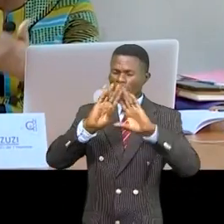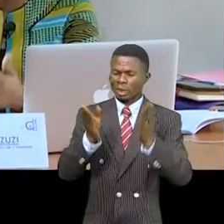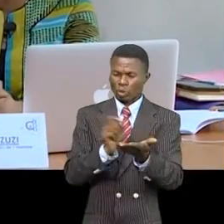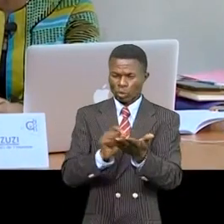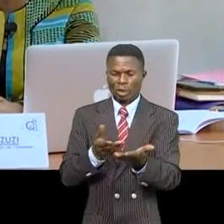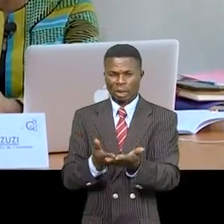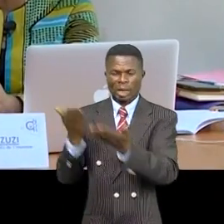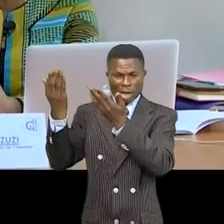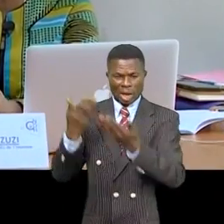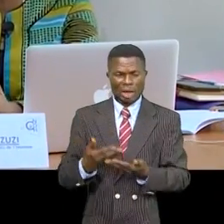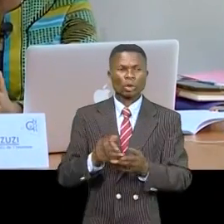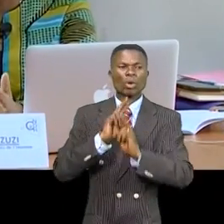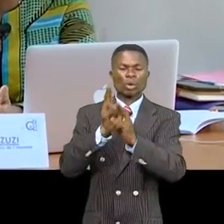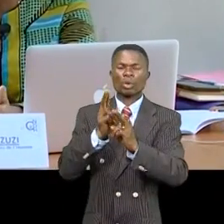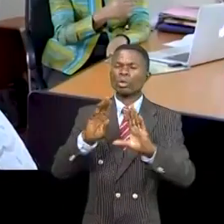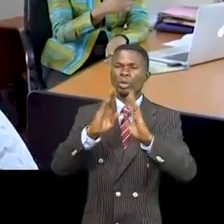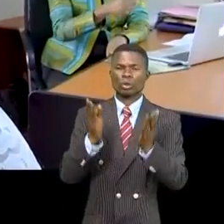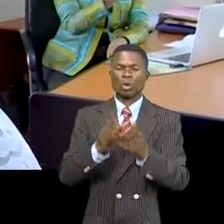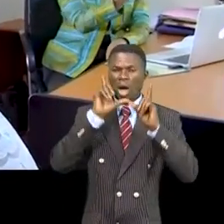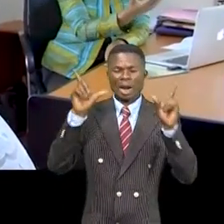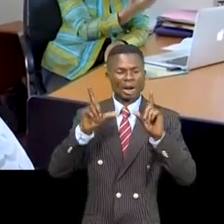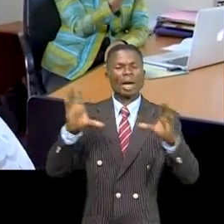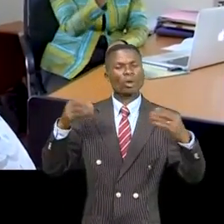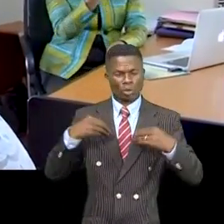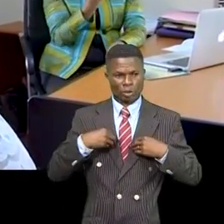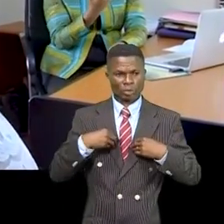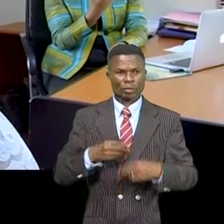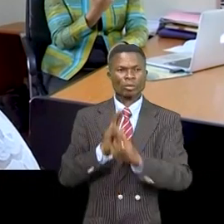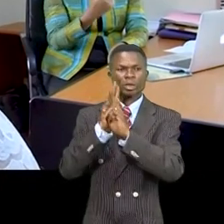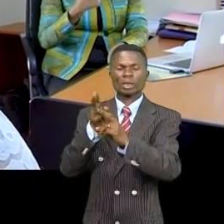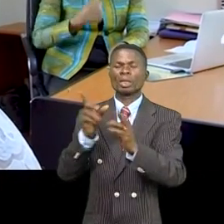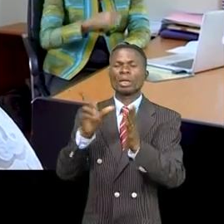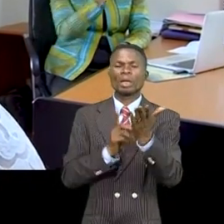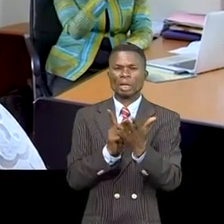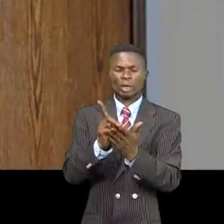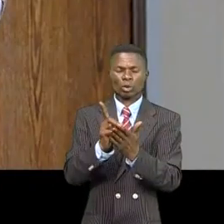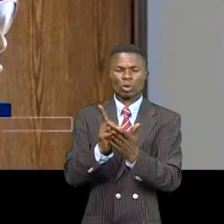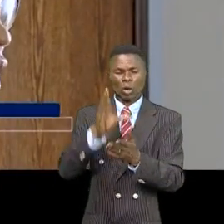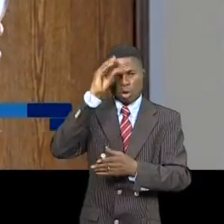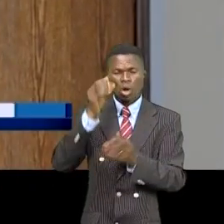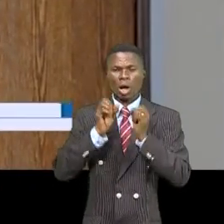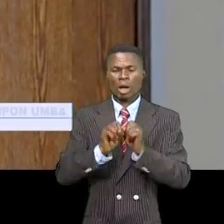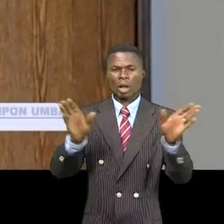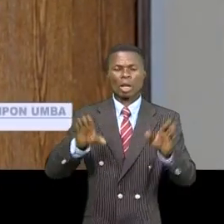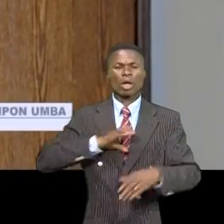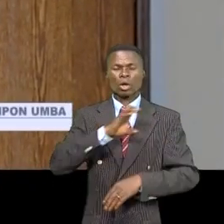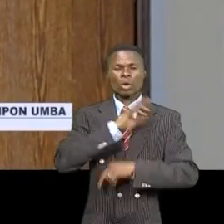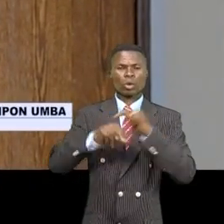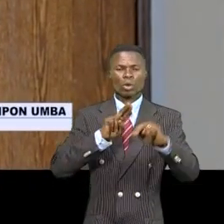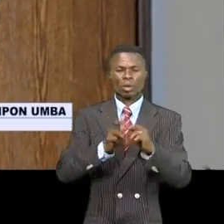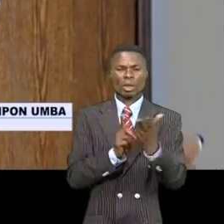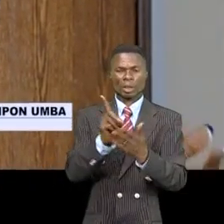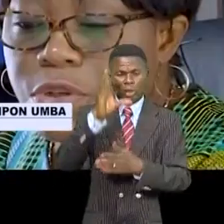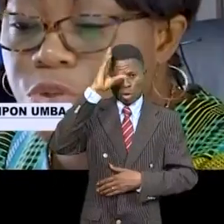personne apporte la CNDH dans toutes les langues. Les rapports sur les atteintes de droits humains sont publiés. La Commission nationale de droits de l'homme